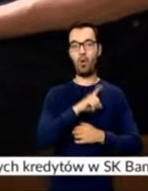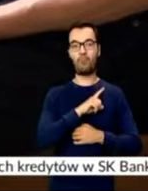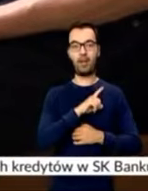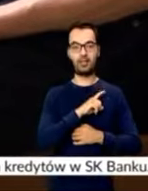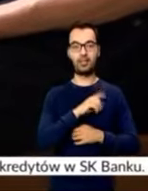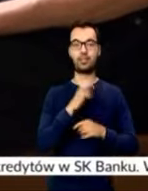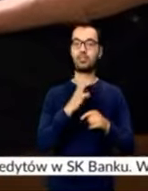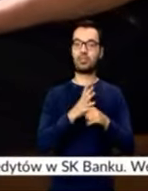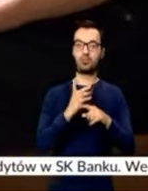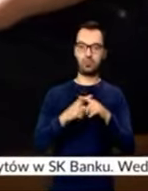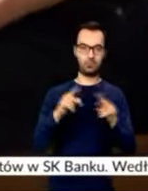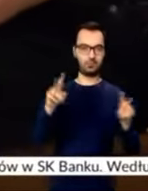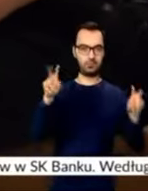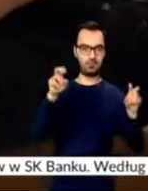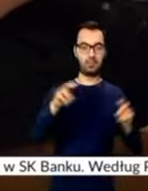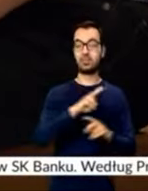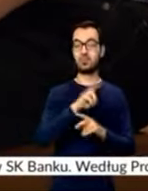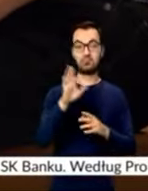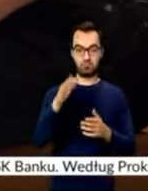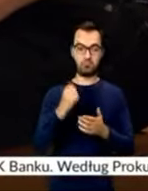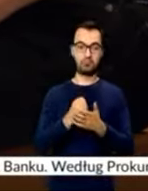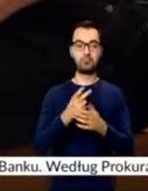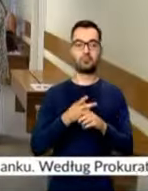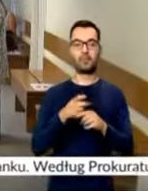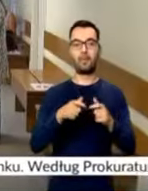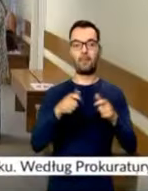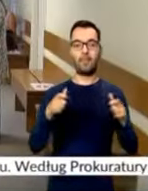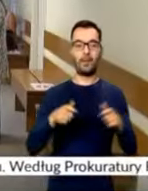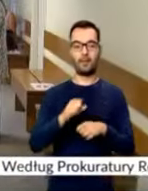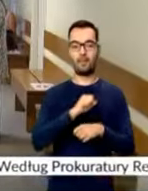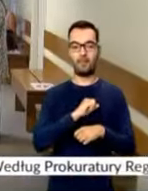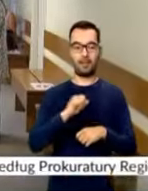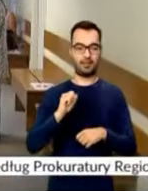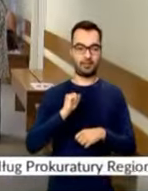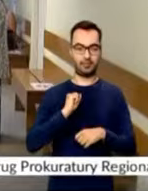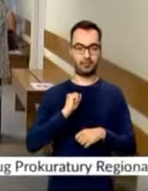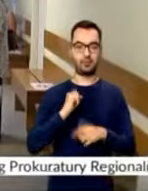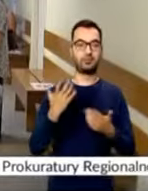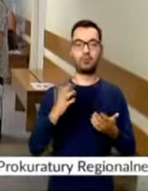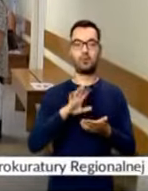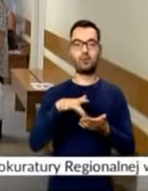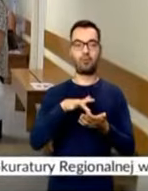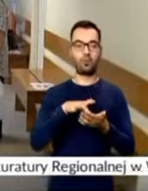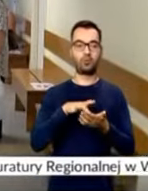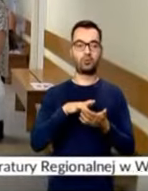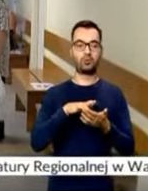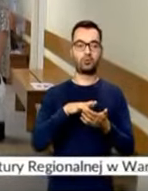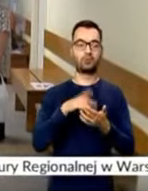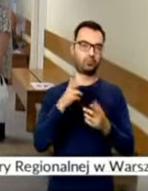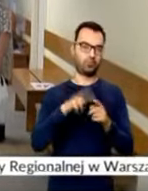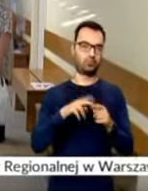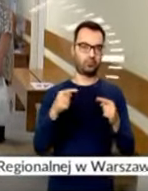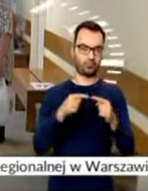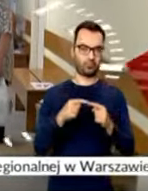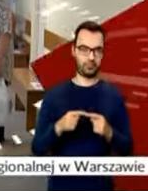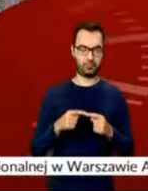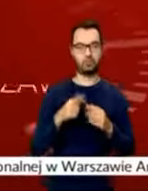40+. Każdy uprawniony będzie mógł skorzystać z pakietu badań diagnostycznych w punkcie, który będzie realizował ten program.